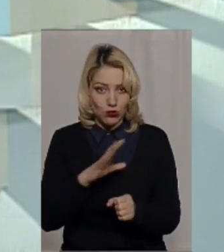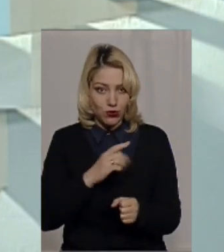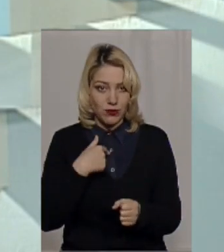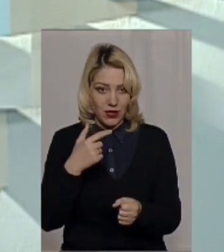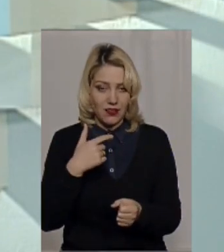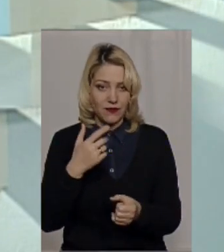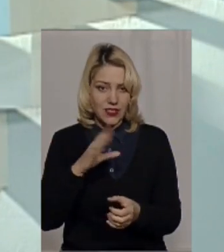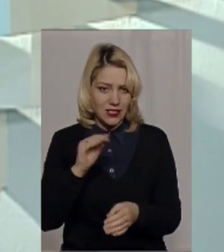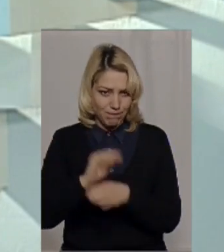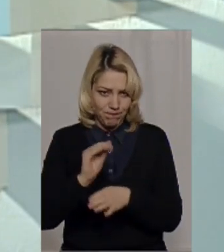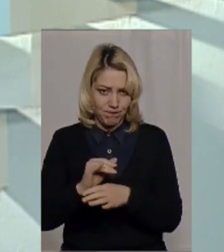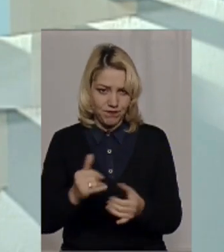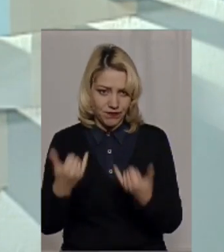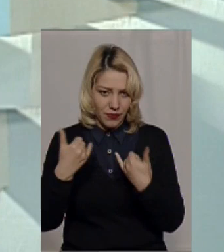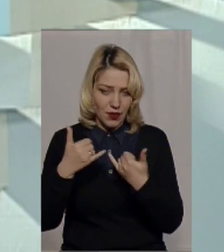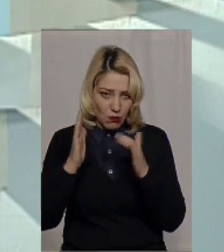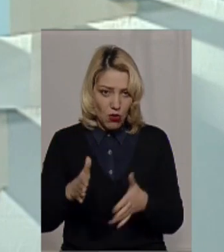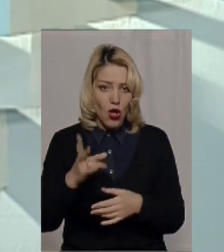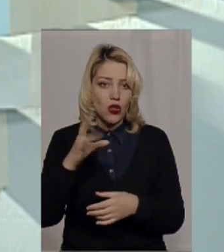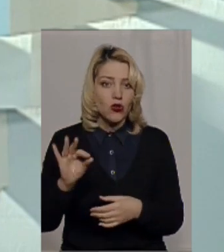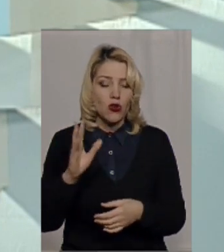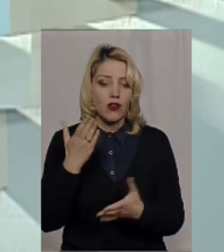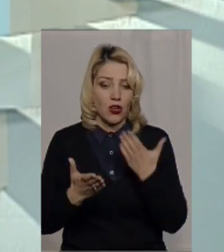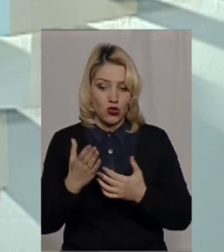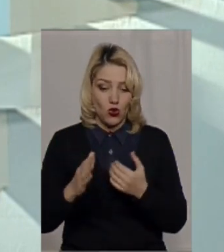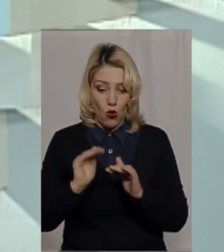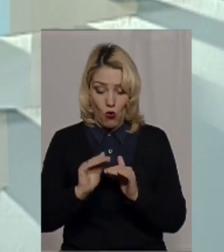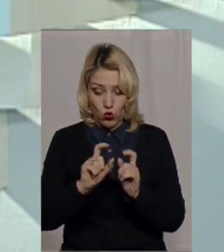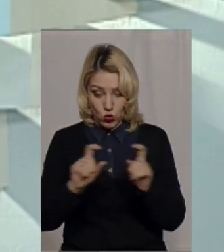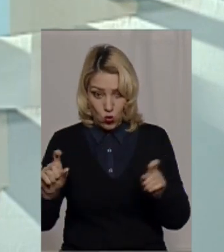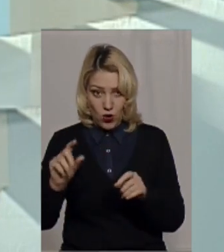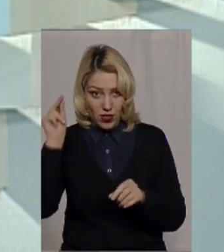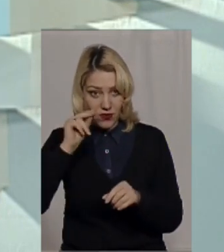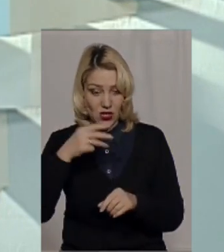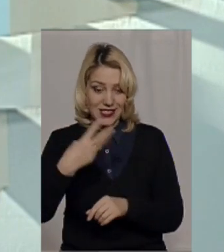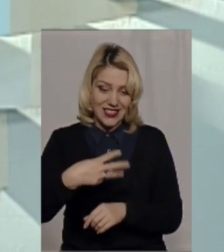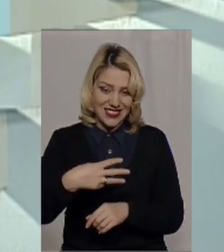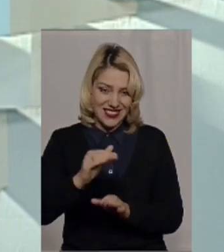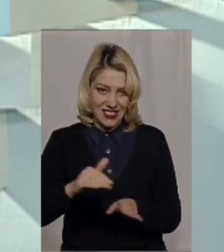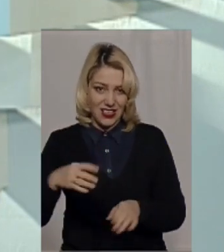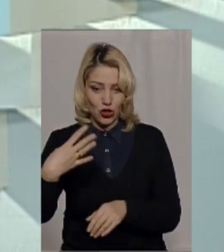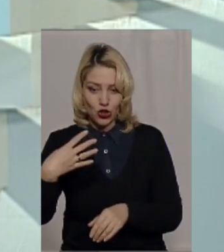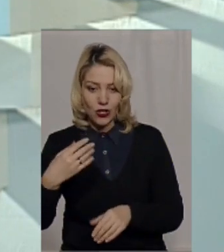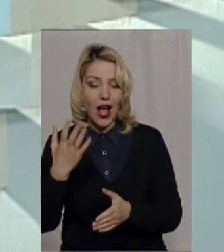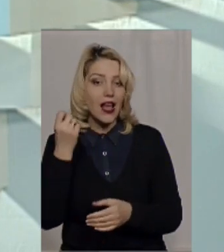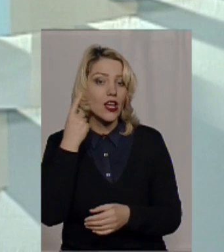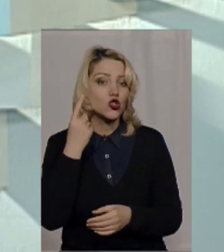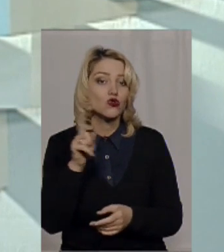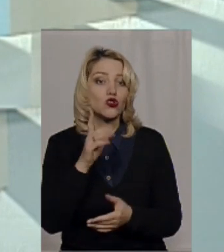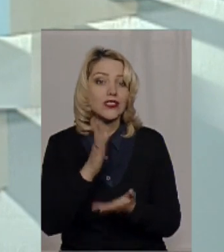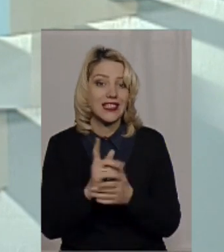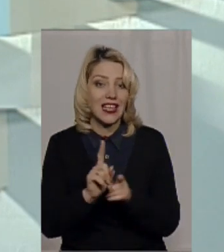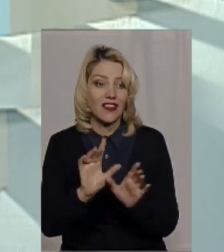кидати каміння, але якщо школа, в якій навчається 40 дітей, чи там 30, а я навіть чув, в випадки на Хмельниччині є, де